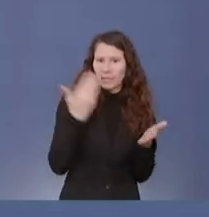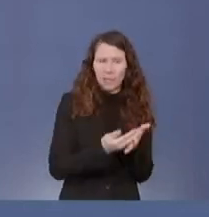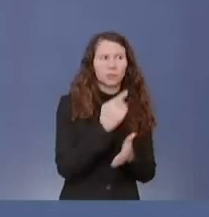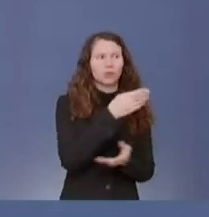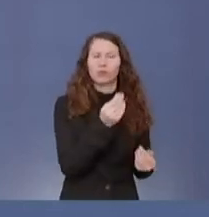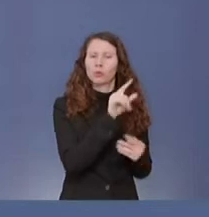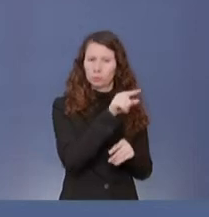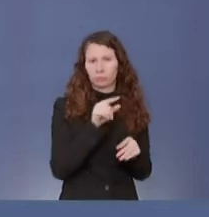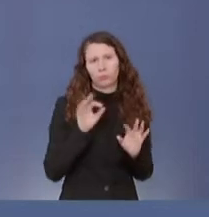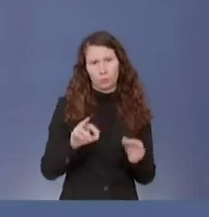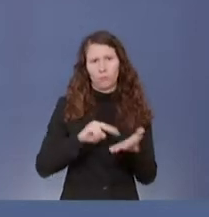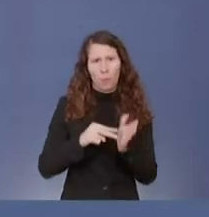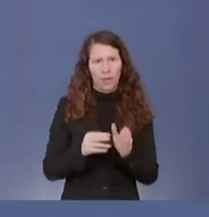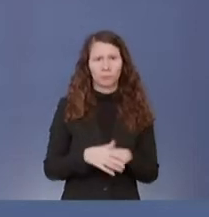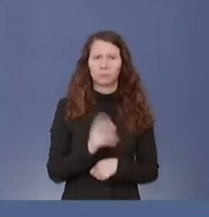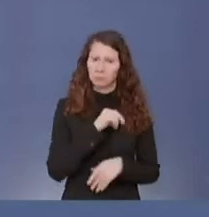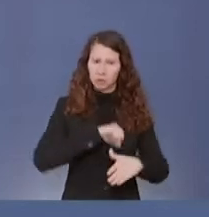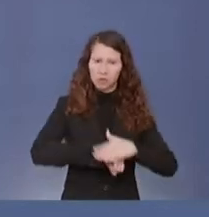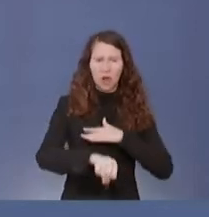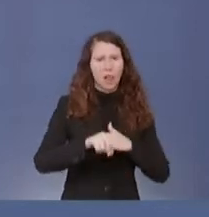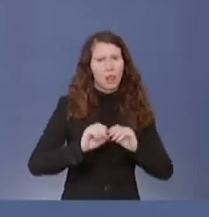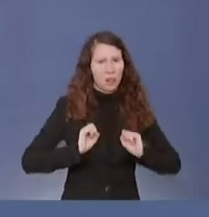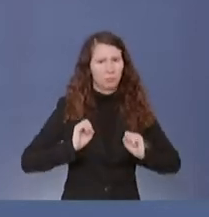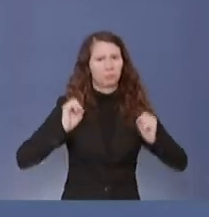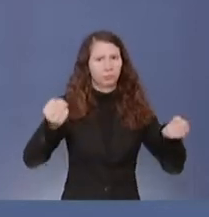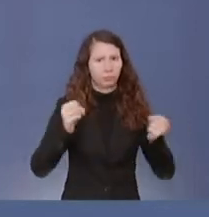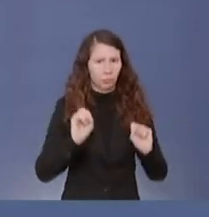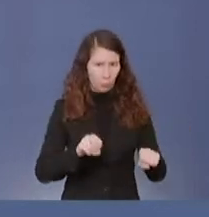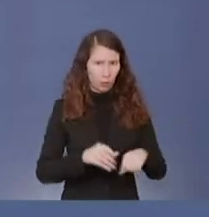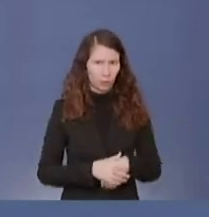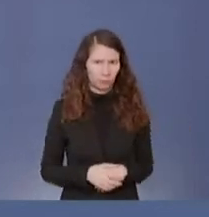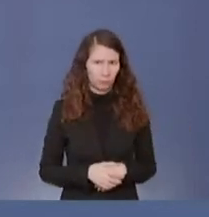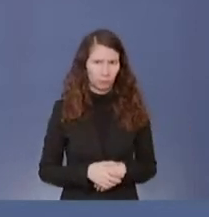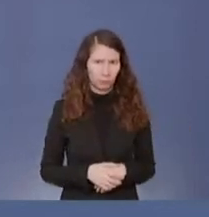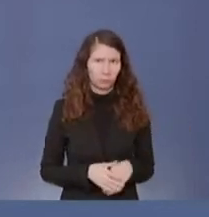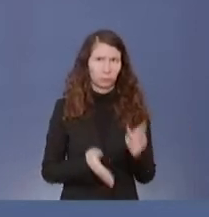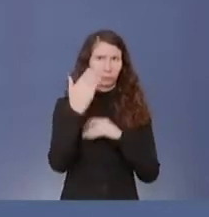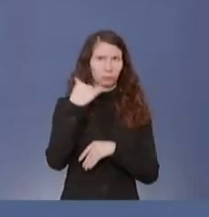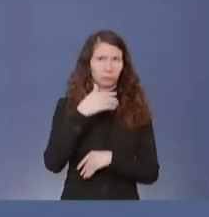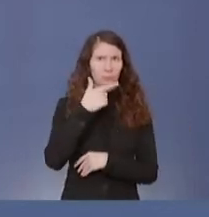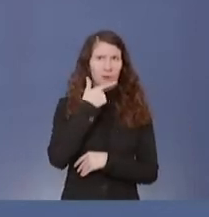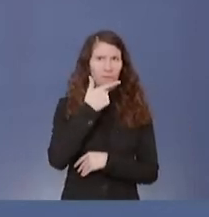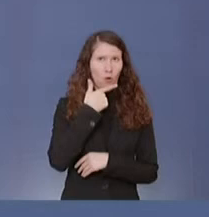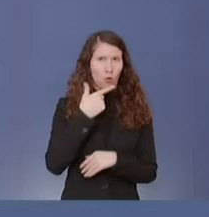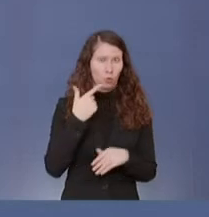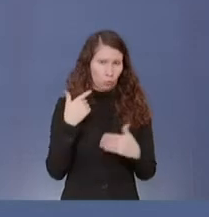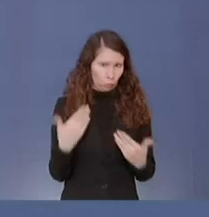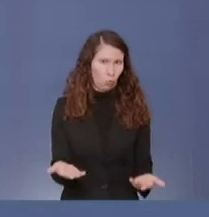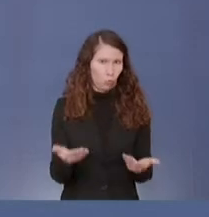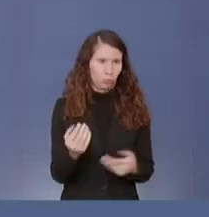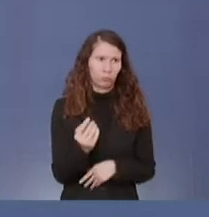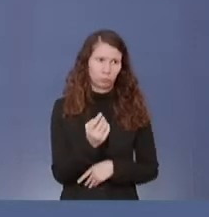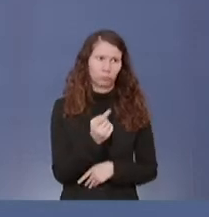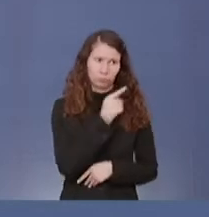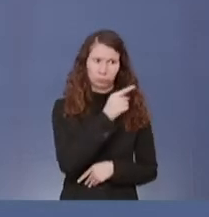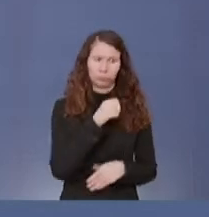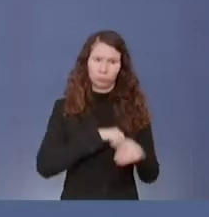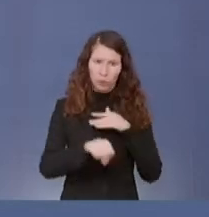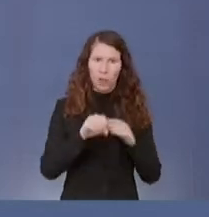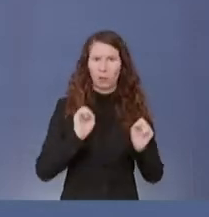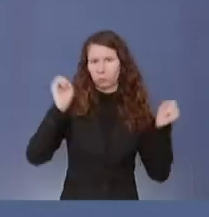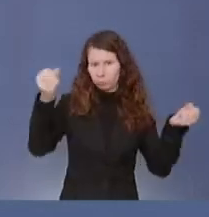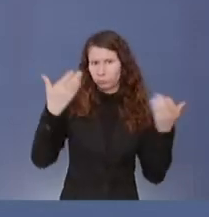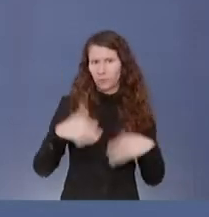Und sind auch in der Lage, schnell zu reagieren. Waren das zumindest am vergangenen, als